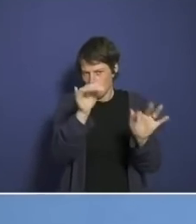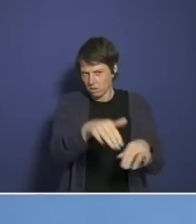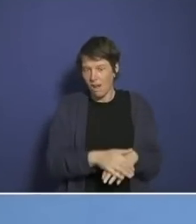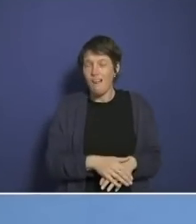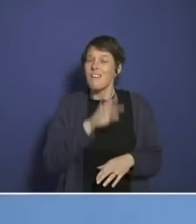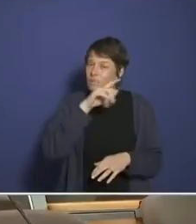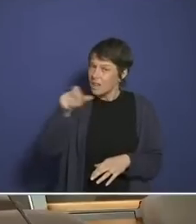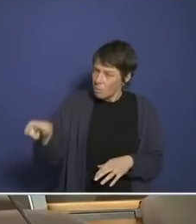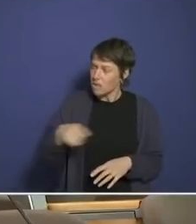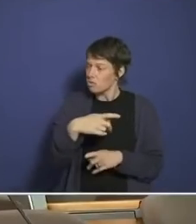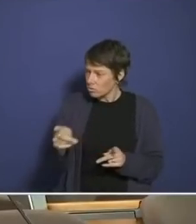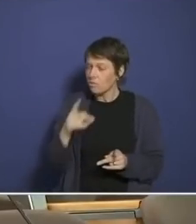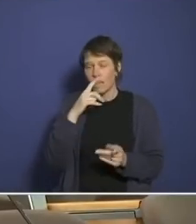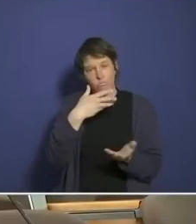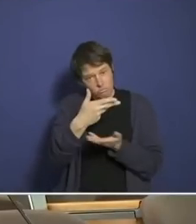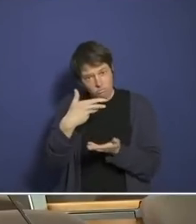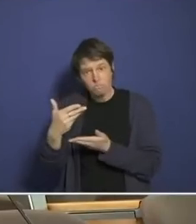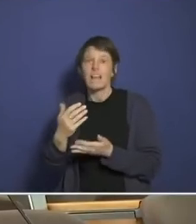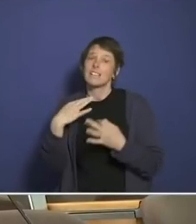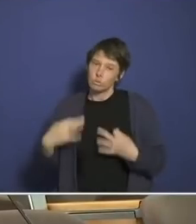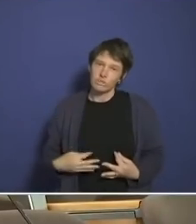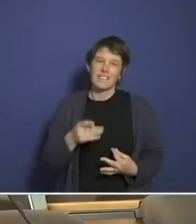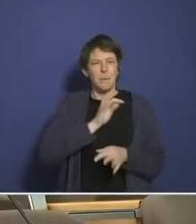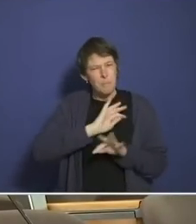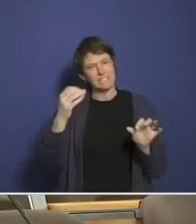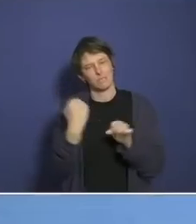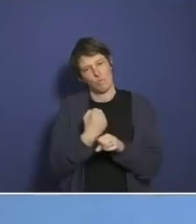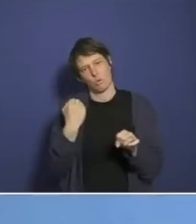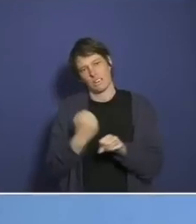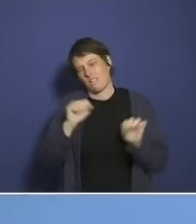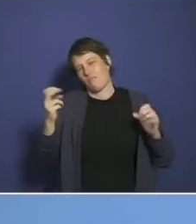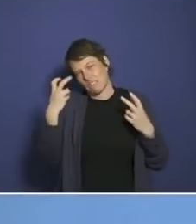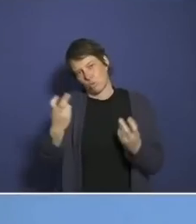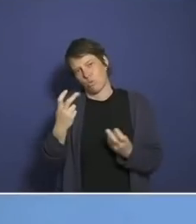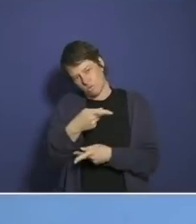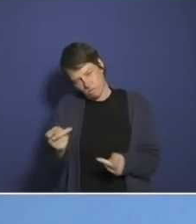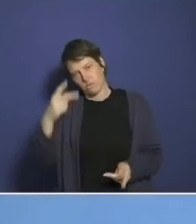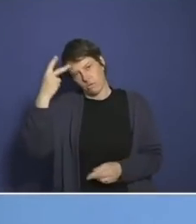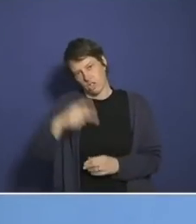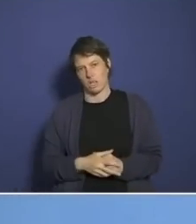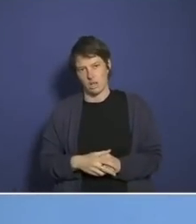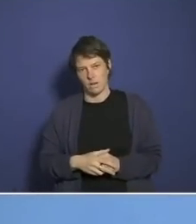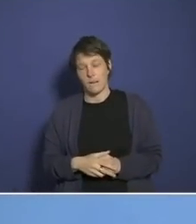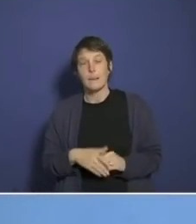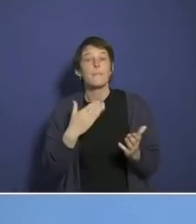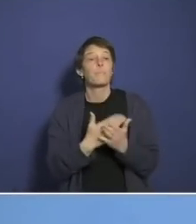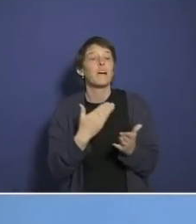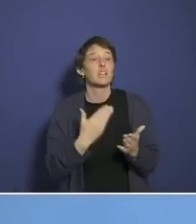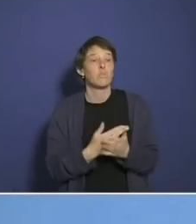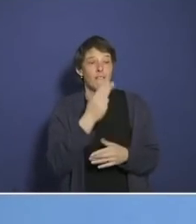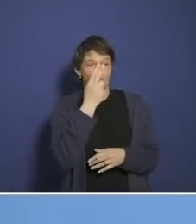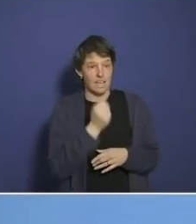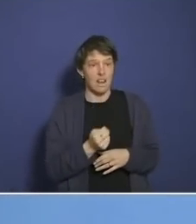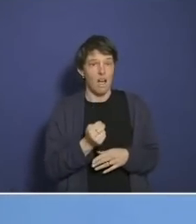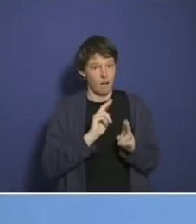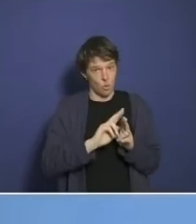sind zufrieden damit, dass ich das Beste versuche herauszuholen, was möglich ist. Was für eine Selbstentlarvung. weder der Minister selbst noch